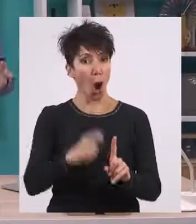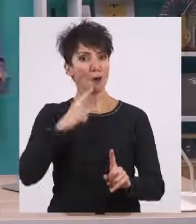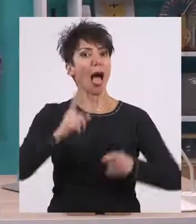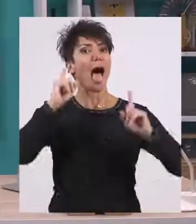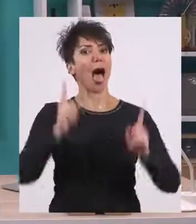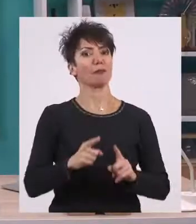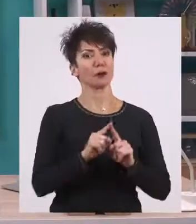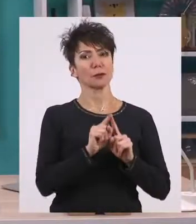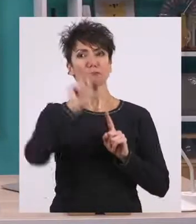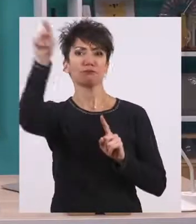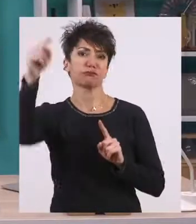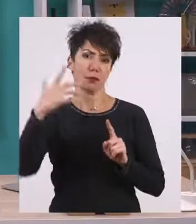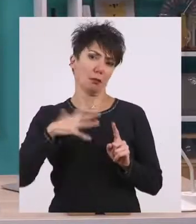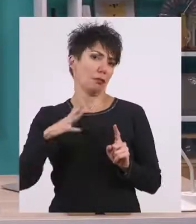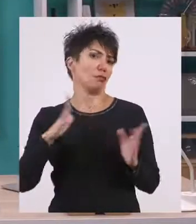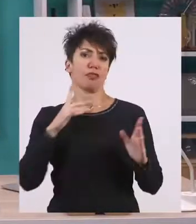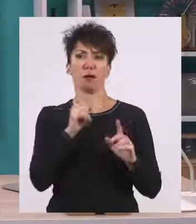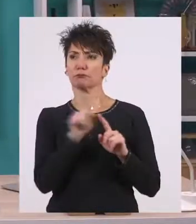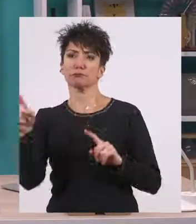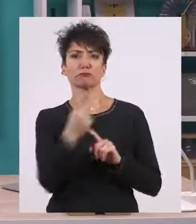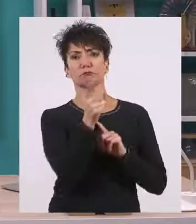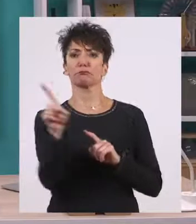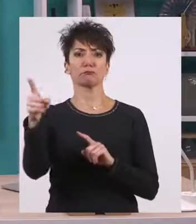κάποια άλλη πόλη του ελληνικού κόσμου,